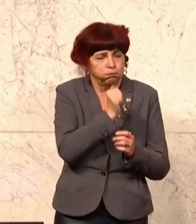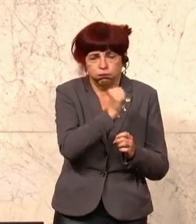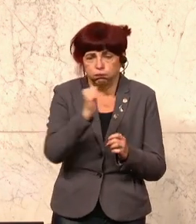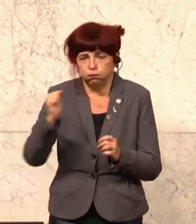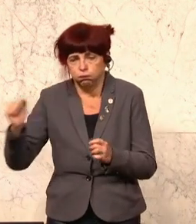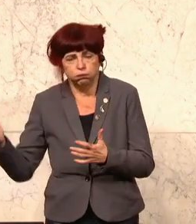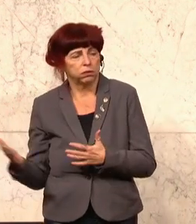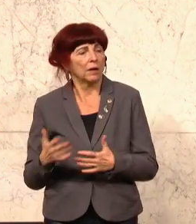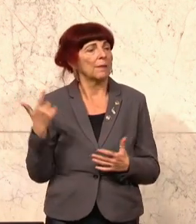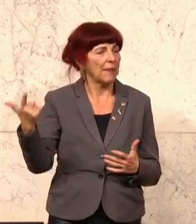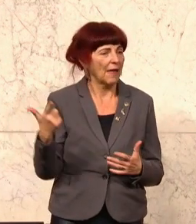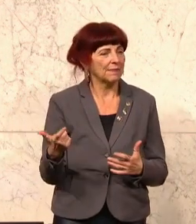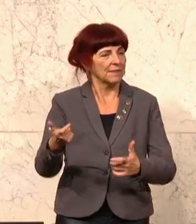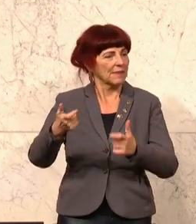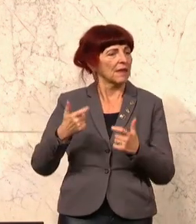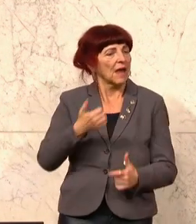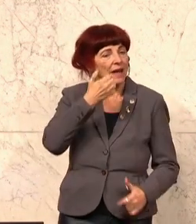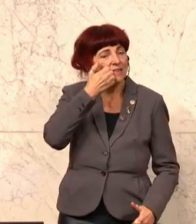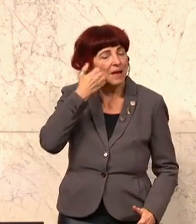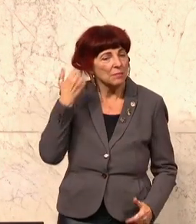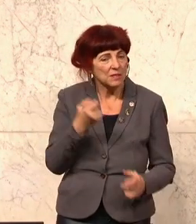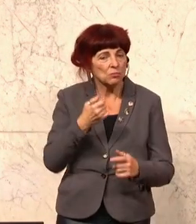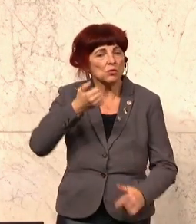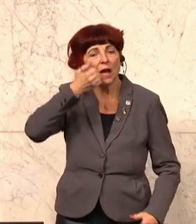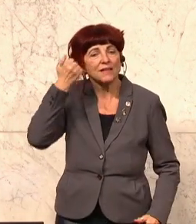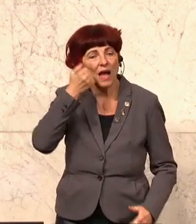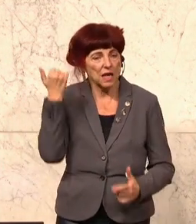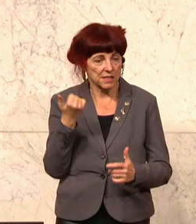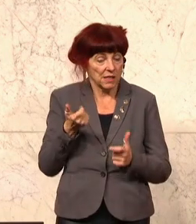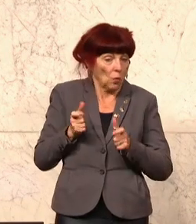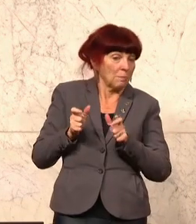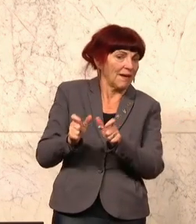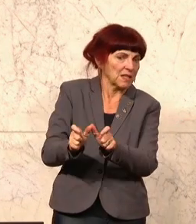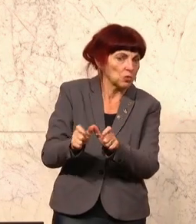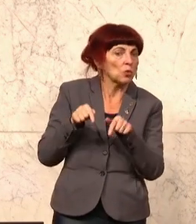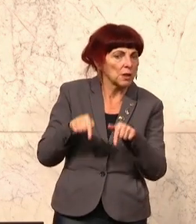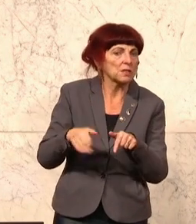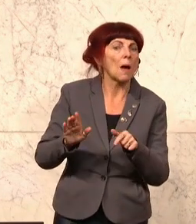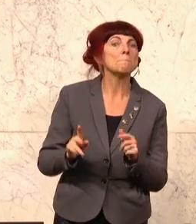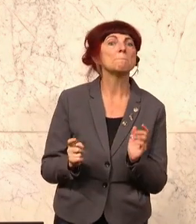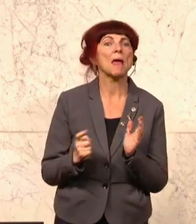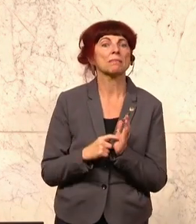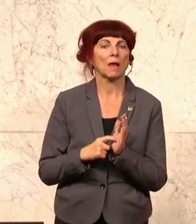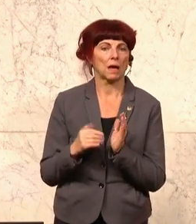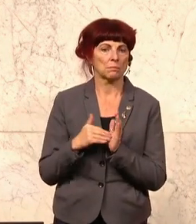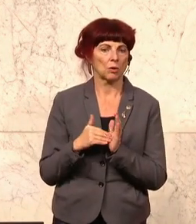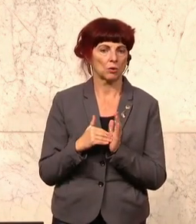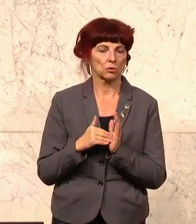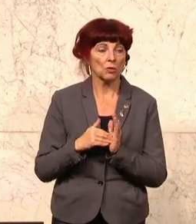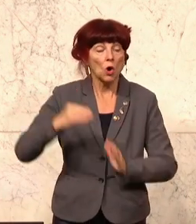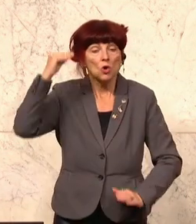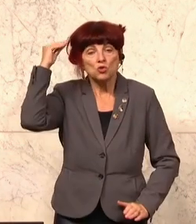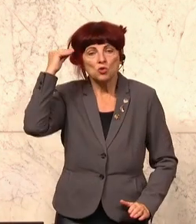Prävention von Extremismus und Radikalisierung eine neue und dringliche Aktualität bekommen. Schulen, die